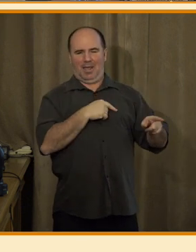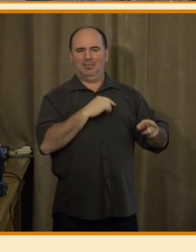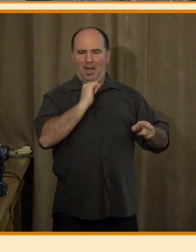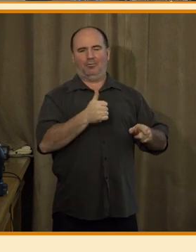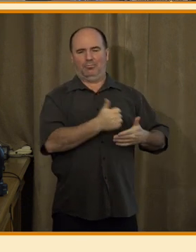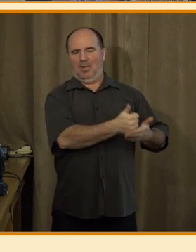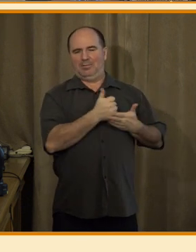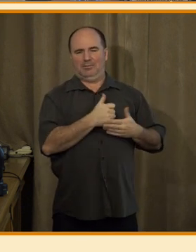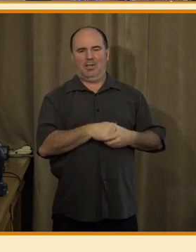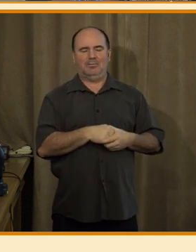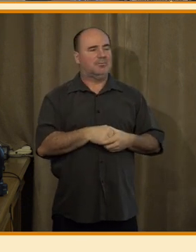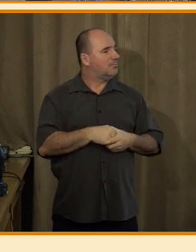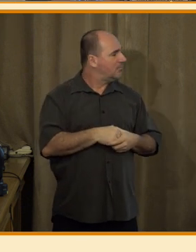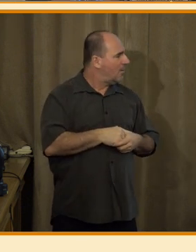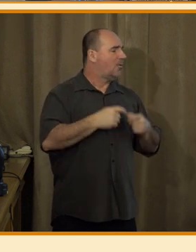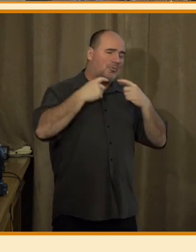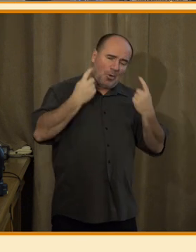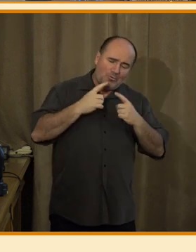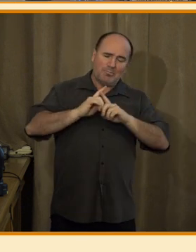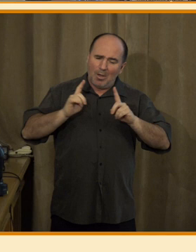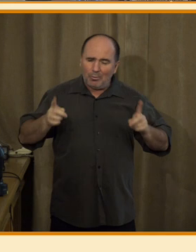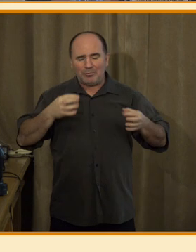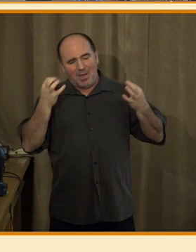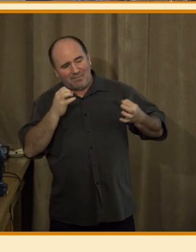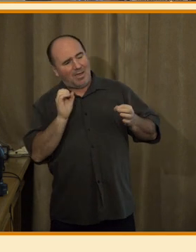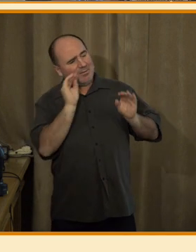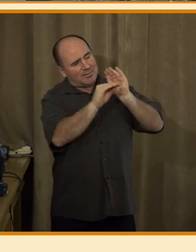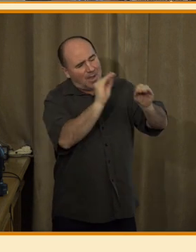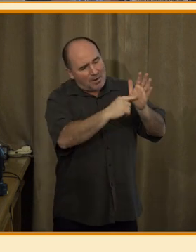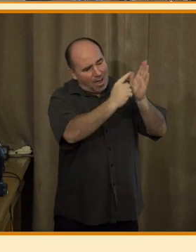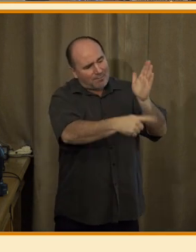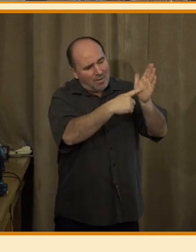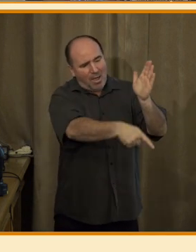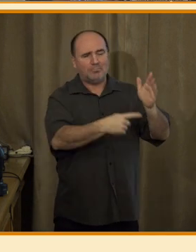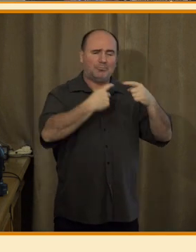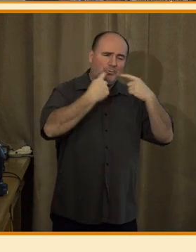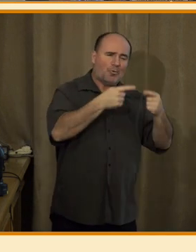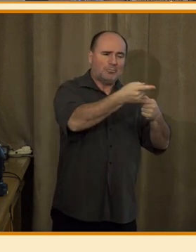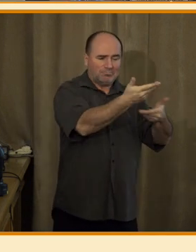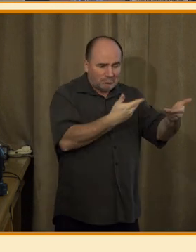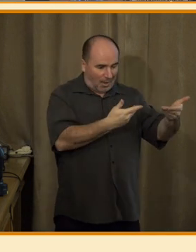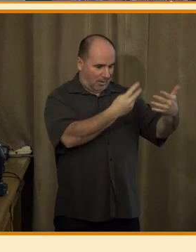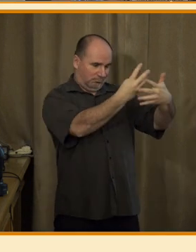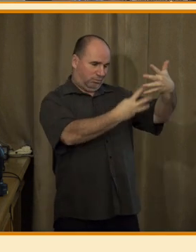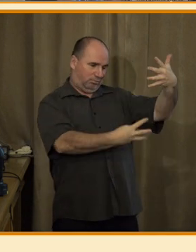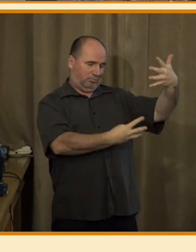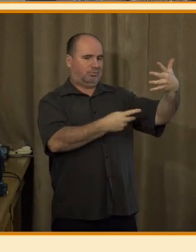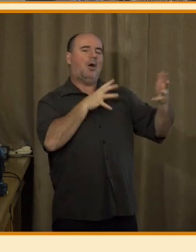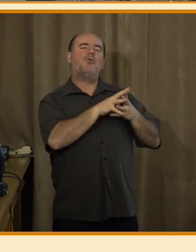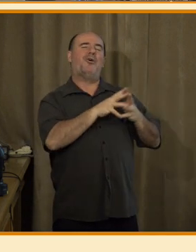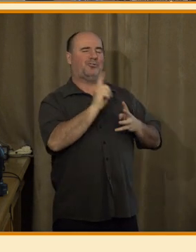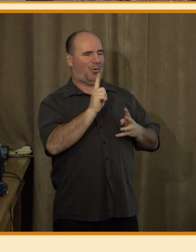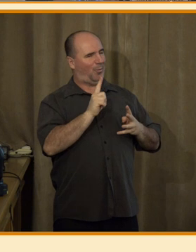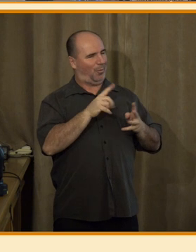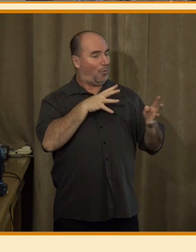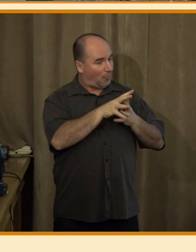Zkoušíme všechny možné věci. Určitě za zmínku stojí věci, o kterých bude mluvit, předpokládáme Jirka. A